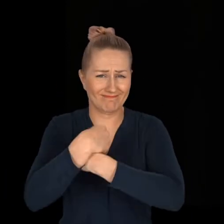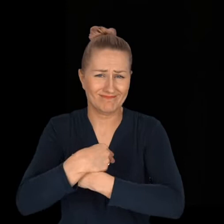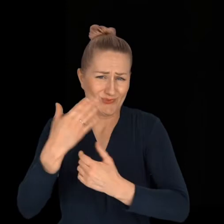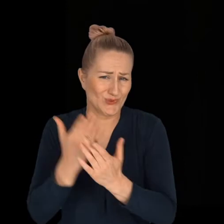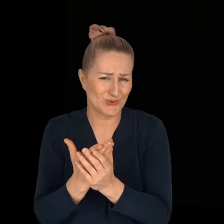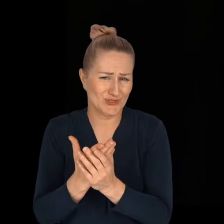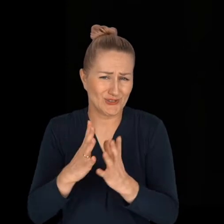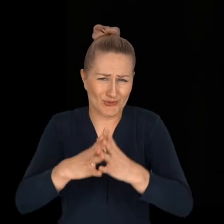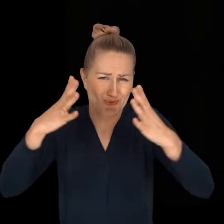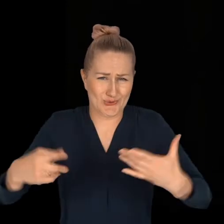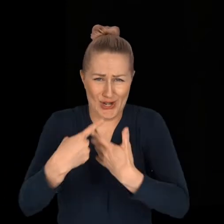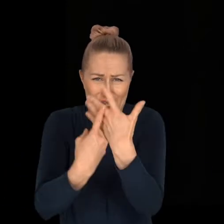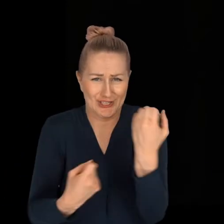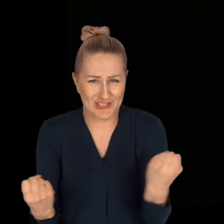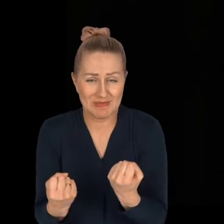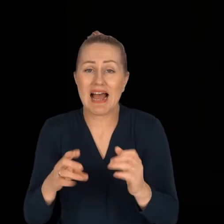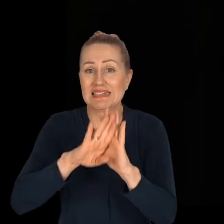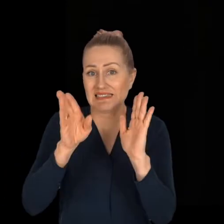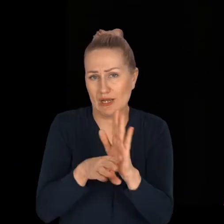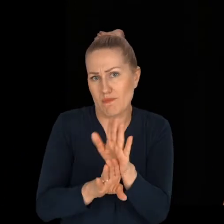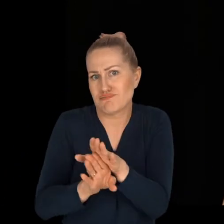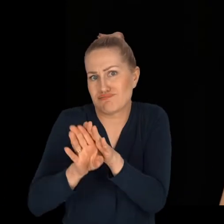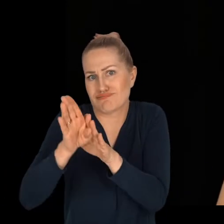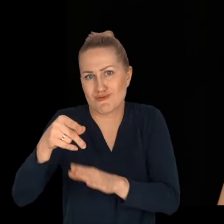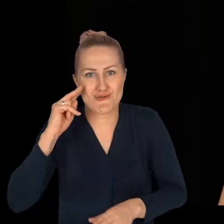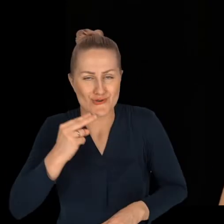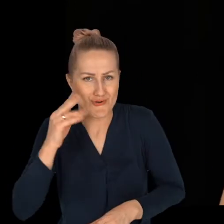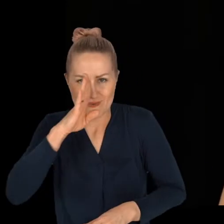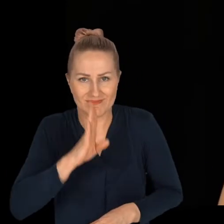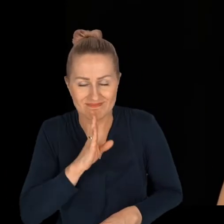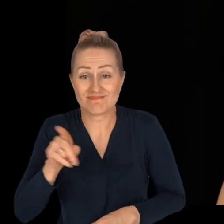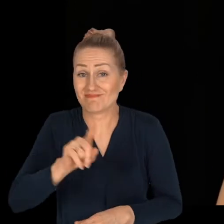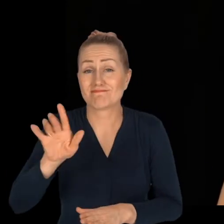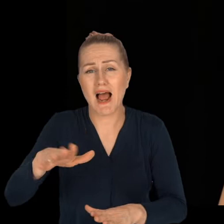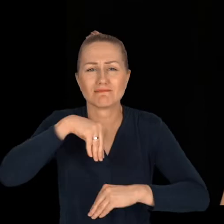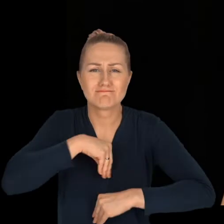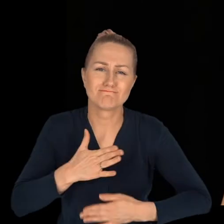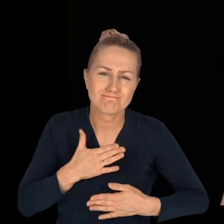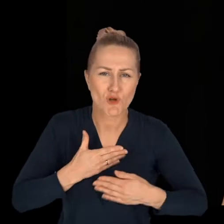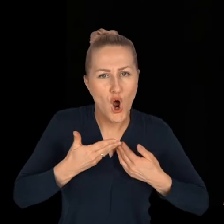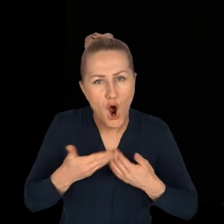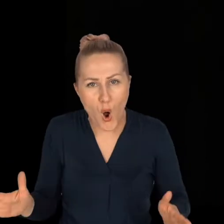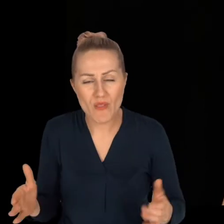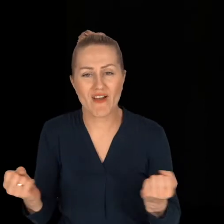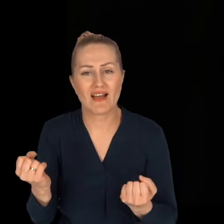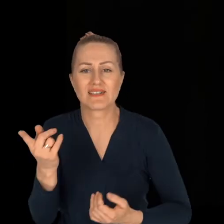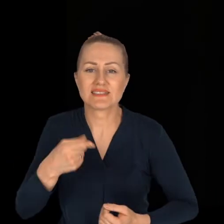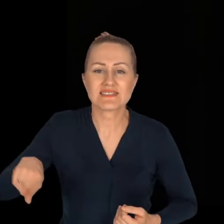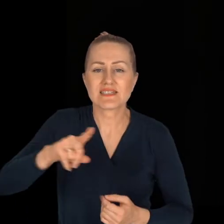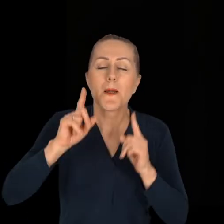dość liczne, cały czas rośnie. Są to bardzo otwarci ludzie, którzy